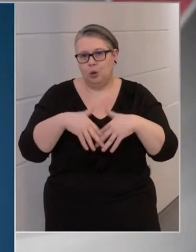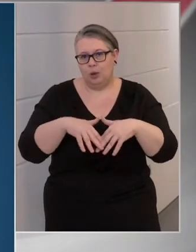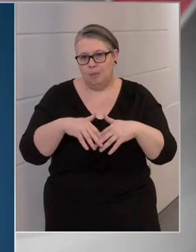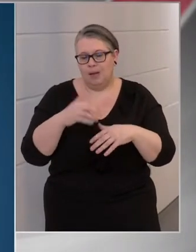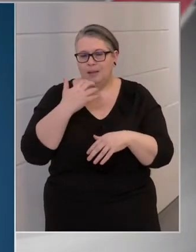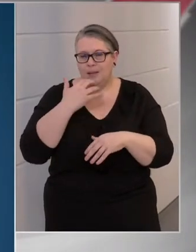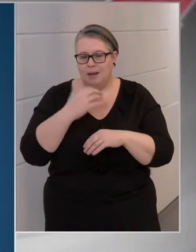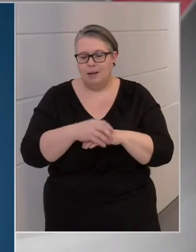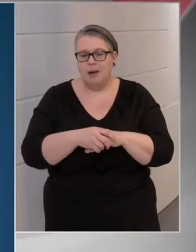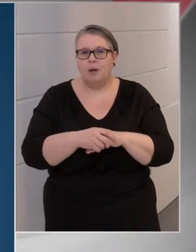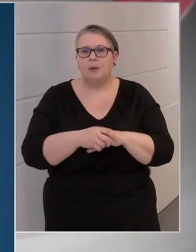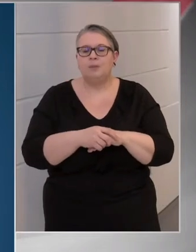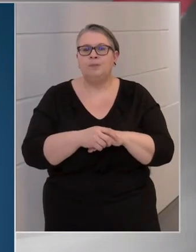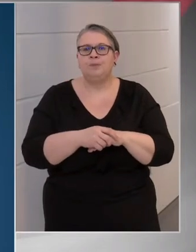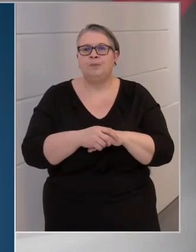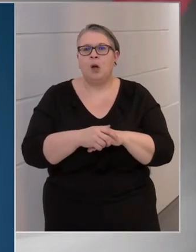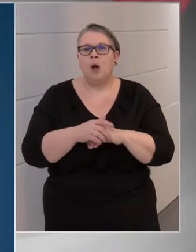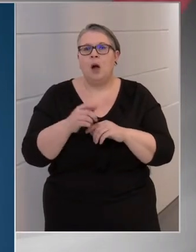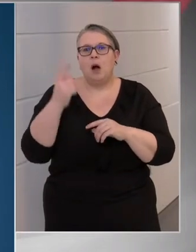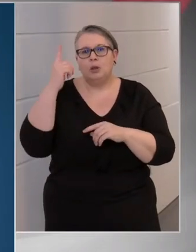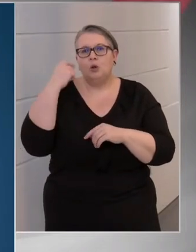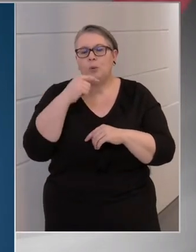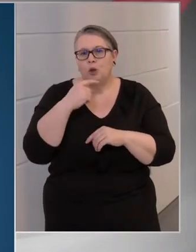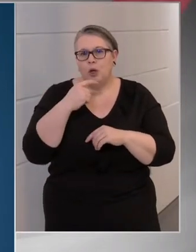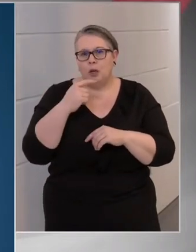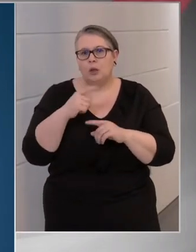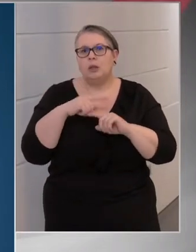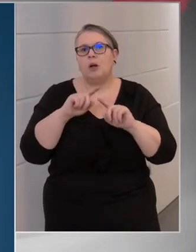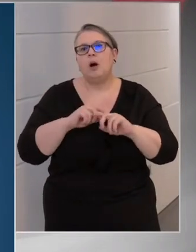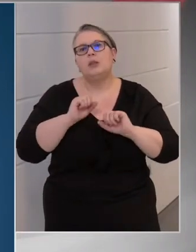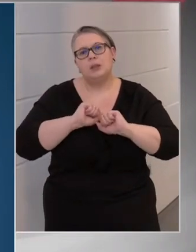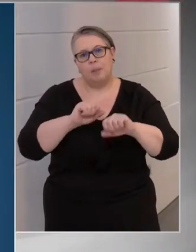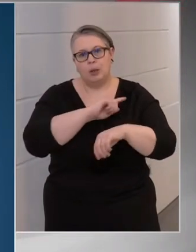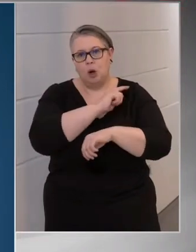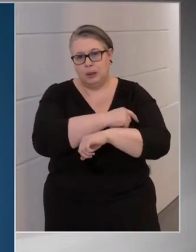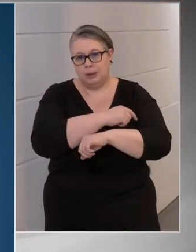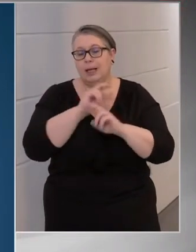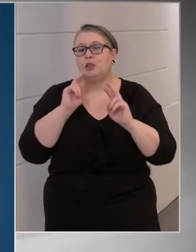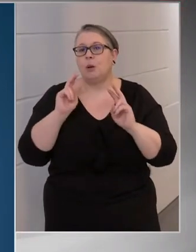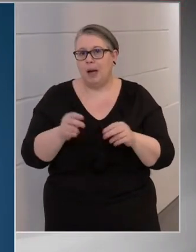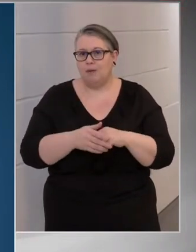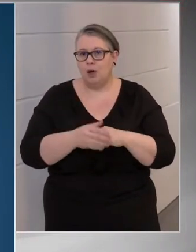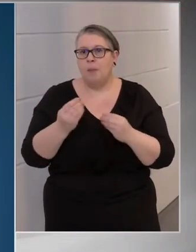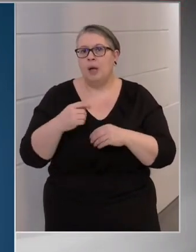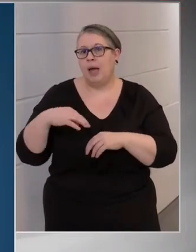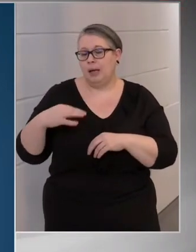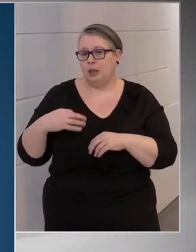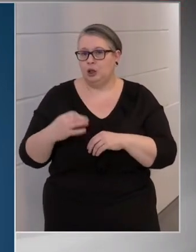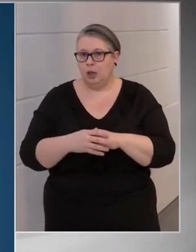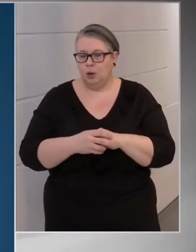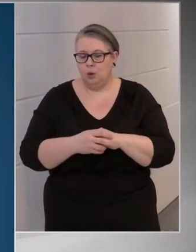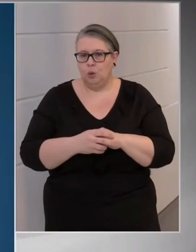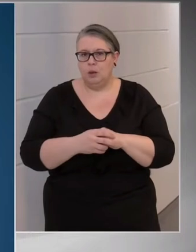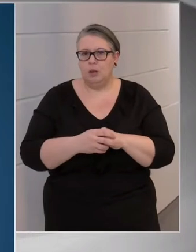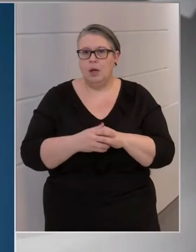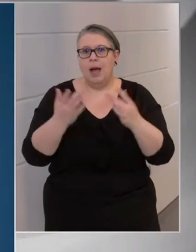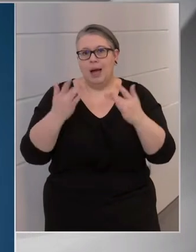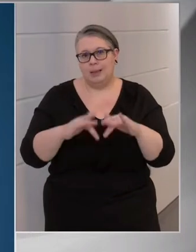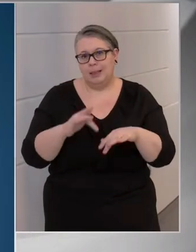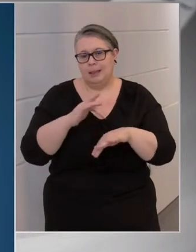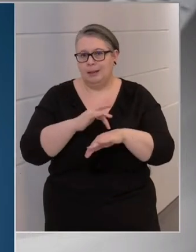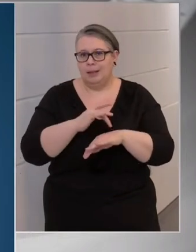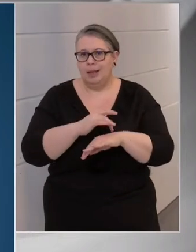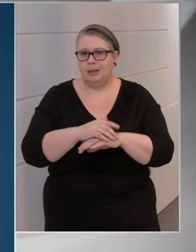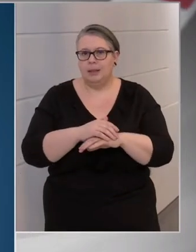szorul. Azt tudjuk mondani, hogy a szabadkapacitások rendelkezésre állnak, tehát ami az egészségügy helyzetét